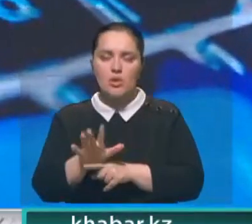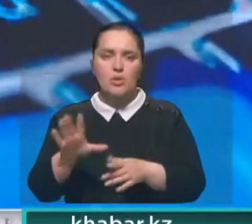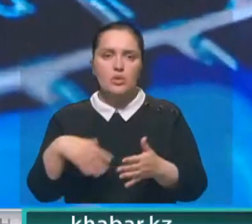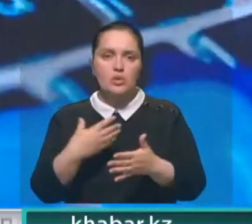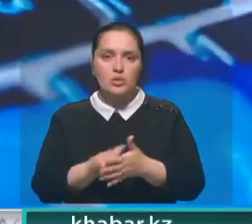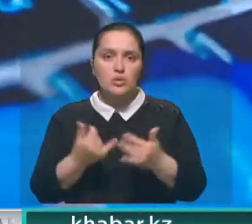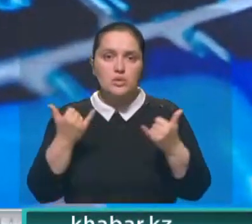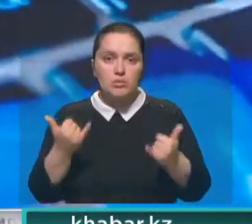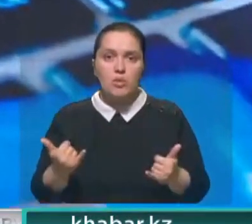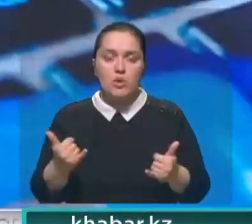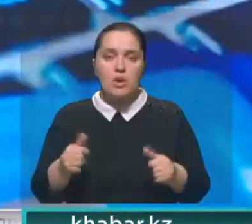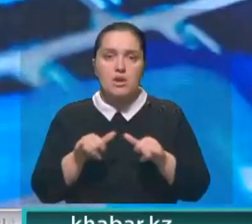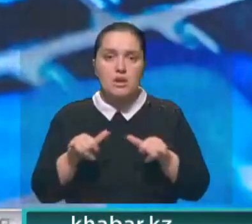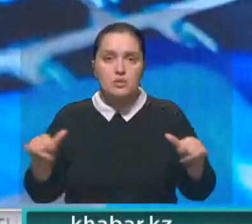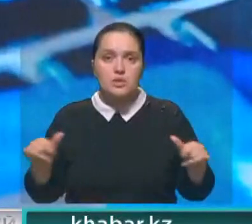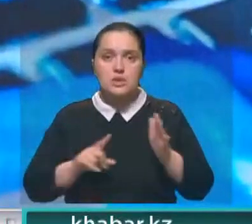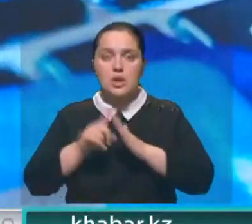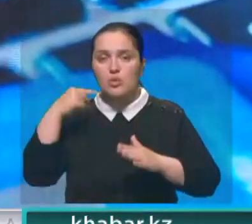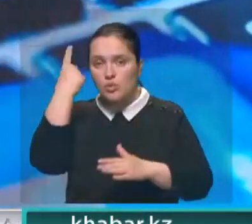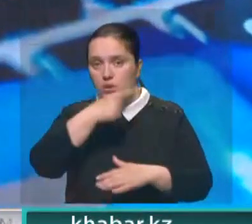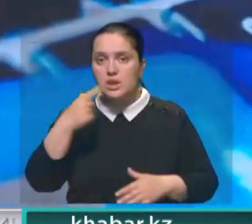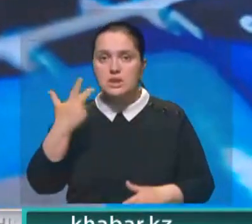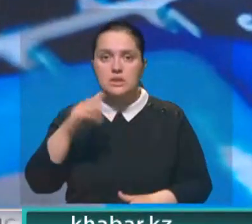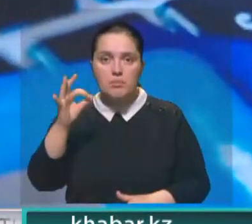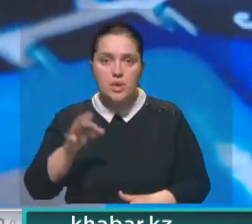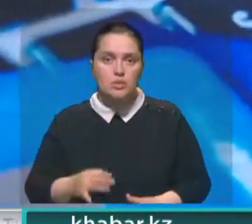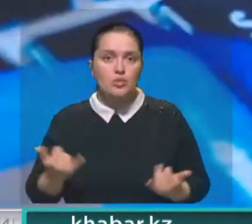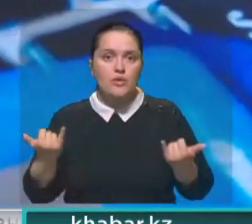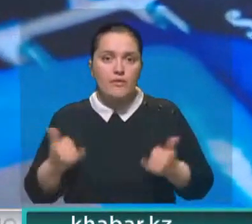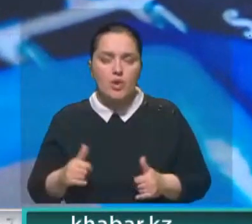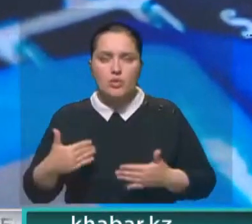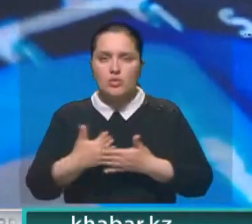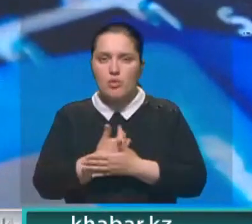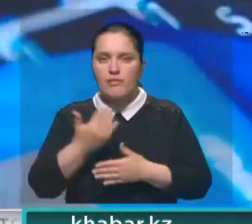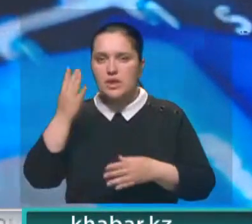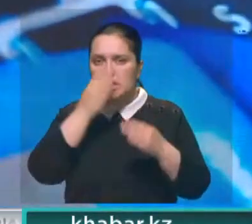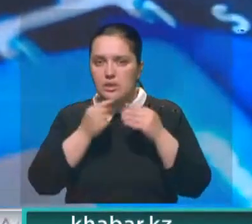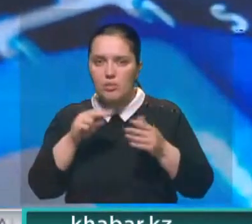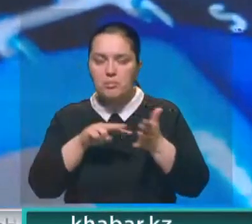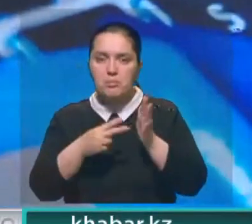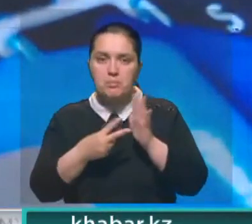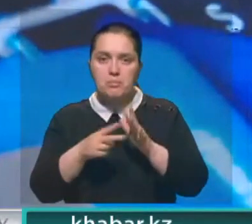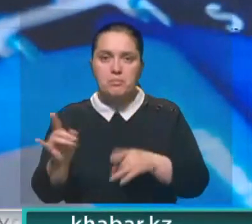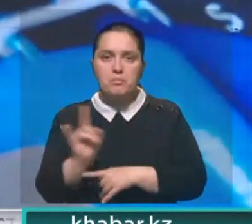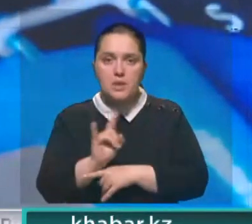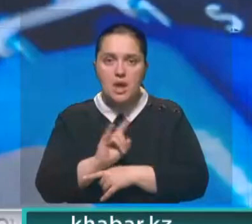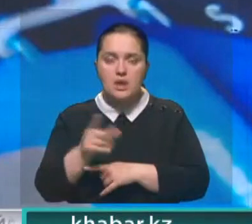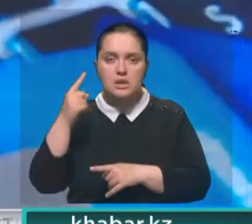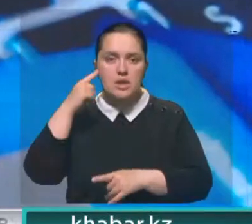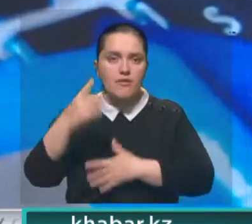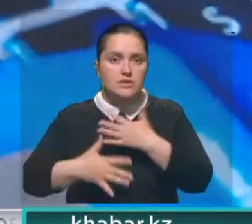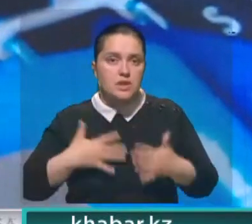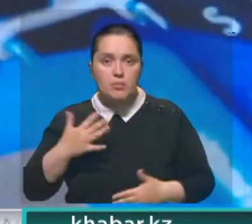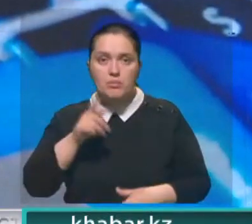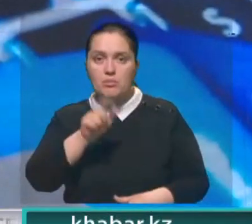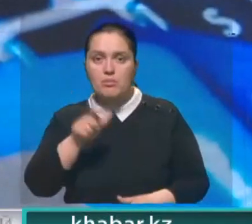пандемии. И до сих пор показатели только растут с начала года почти на треть. Удивляют все новые хитроумные схемы мошенников.